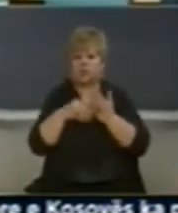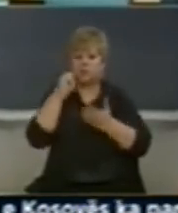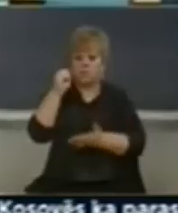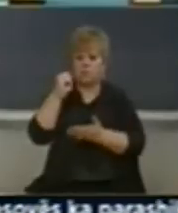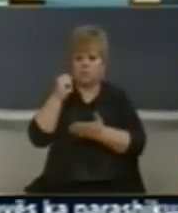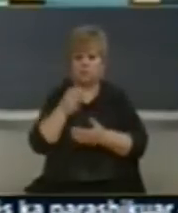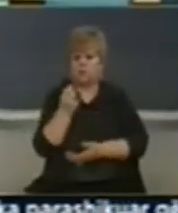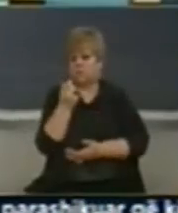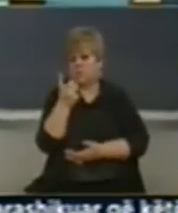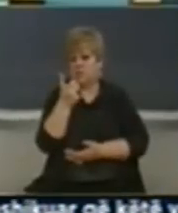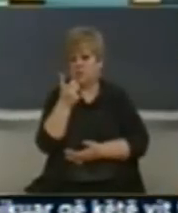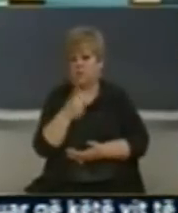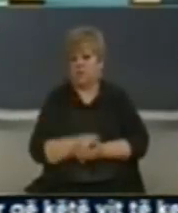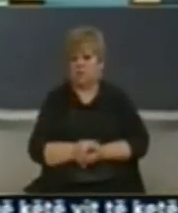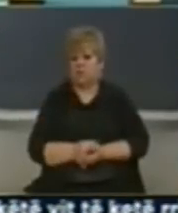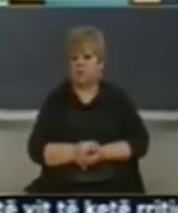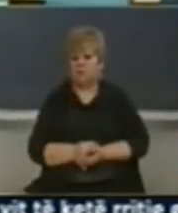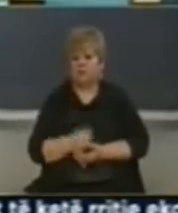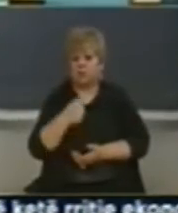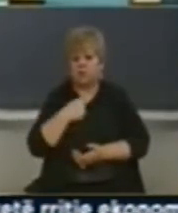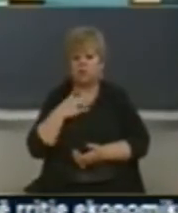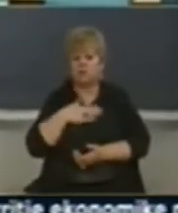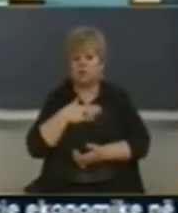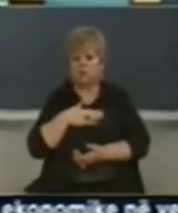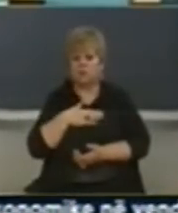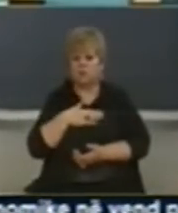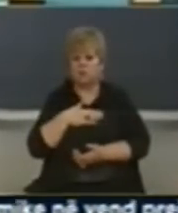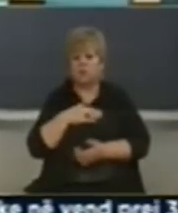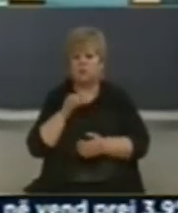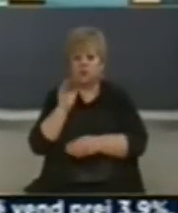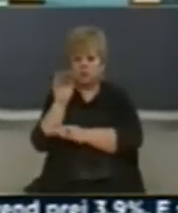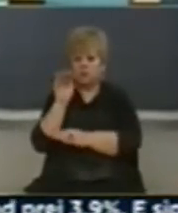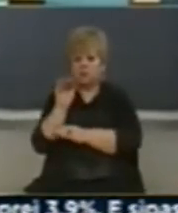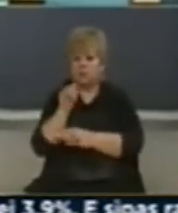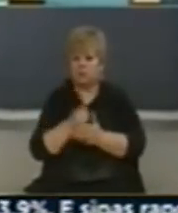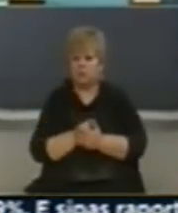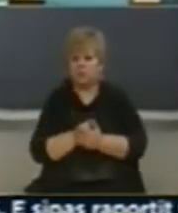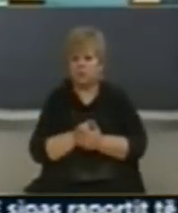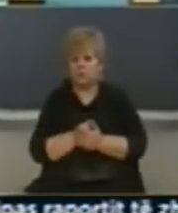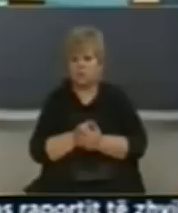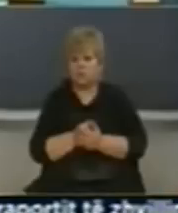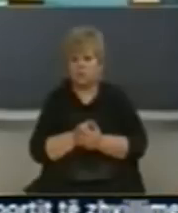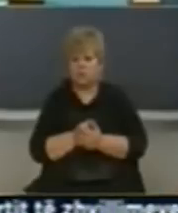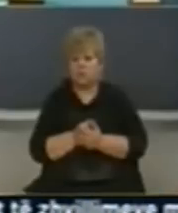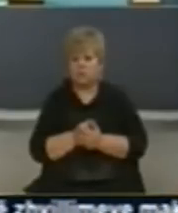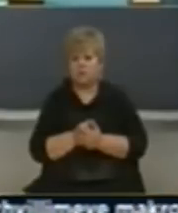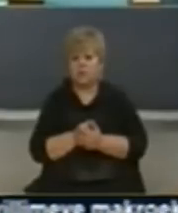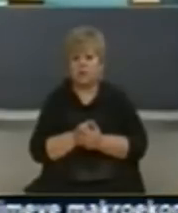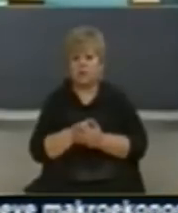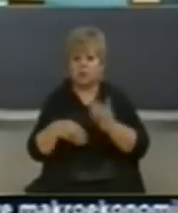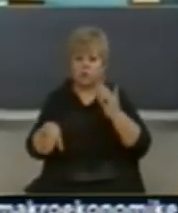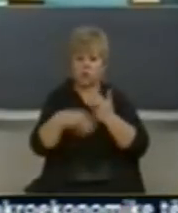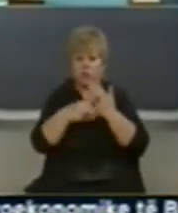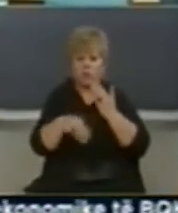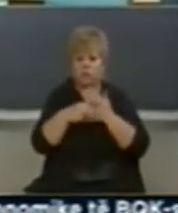shumë i vogër. Unë dëshiroj të ju njoftoj se për të plotsojnë mungesat dhe për të